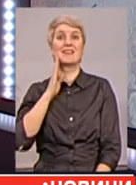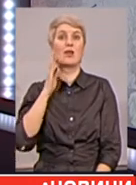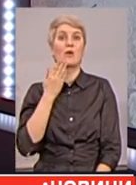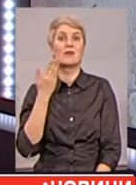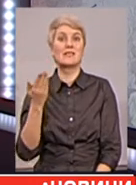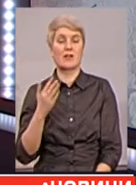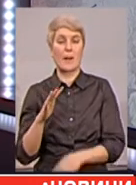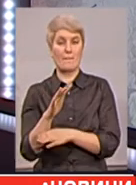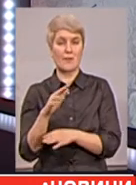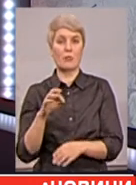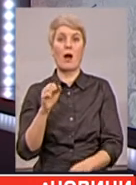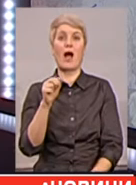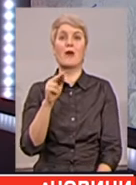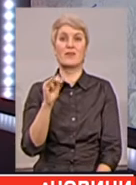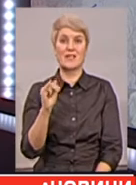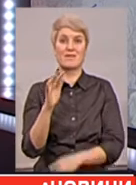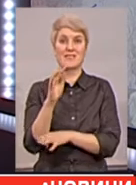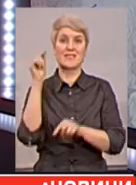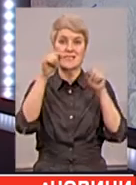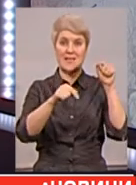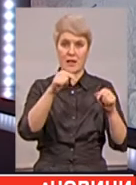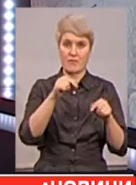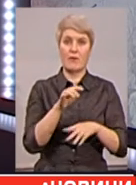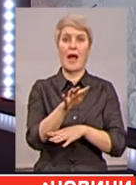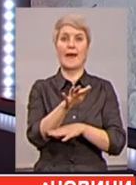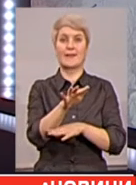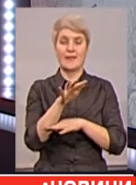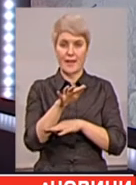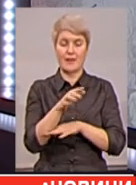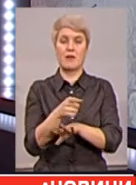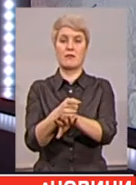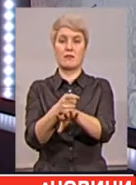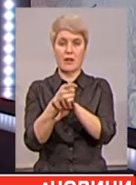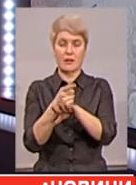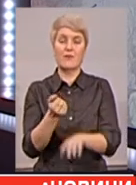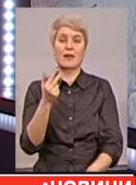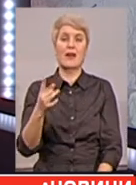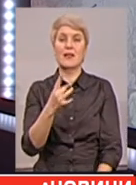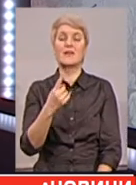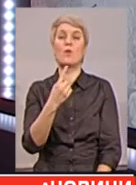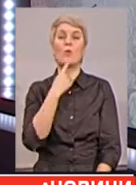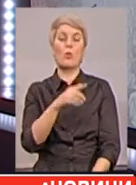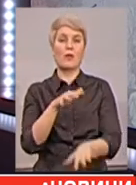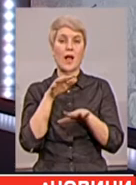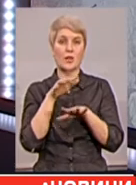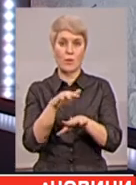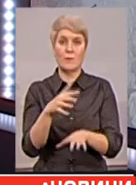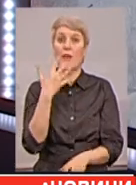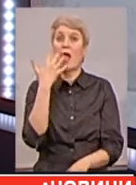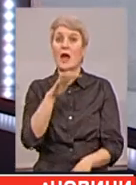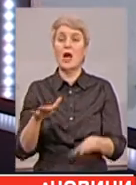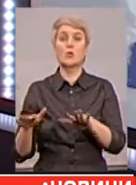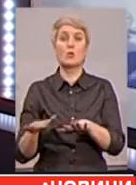Б'є противник по Авдіївці зградів, артилерії, танків. Кілька разів спробував війти в атаку. Гарячими точками на МА-5 залишаються